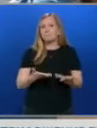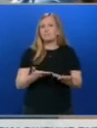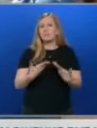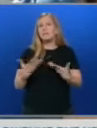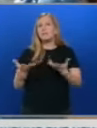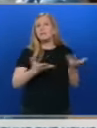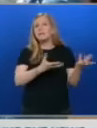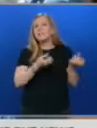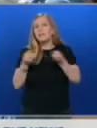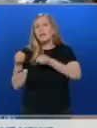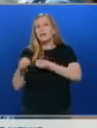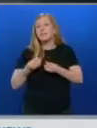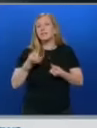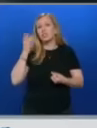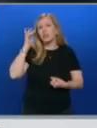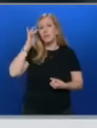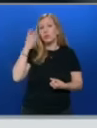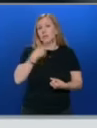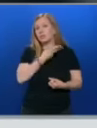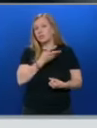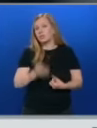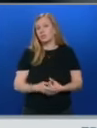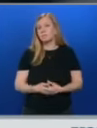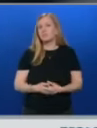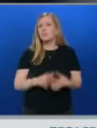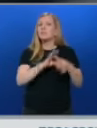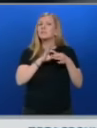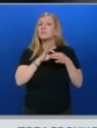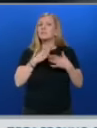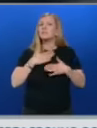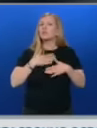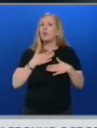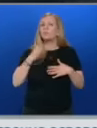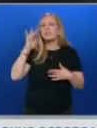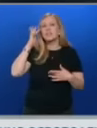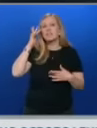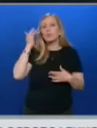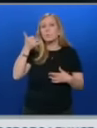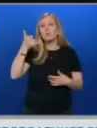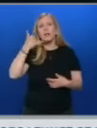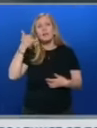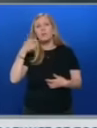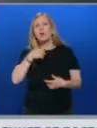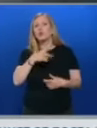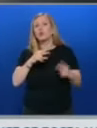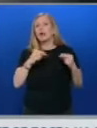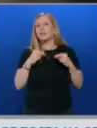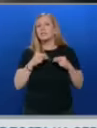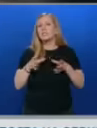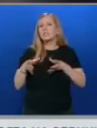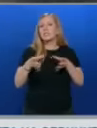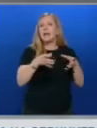изведене с животните както виждате Свързахме се с собственика на животните по телефона Той твърди, че стадото му е